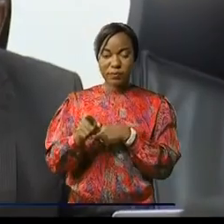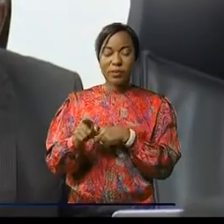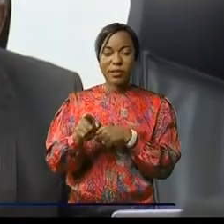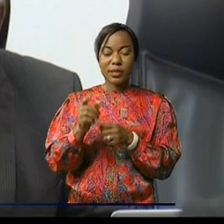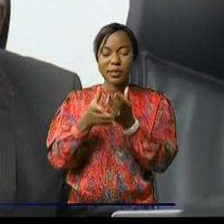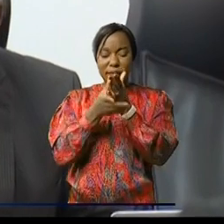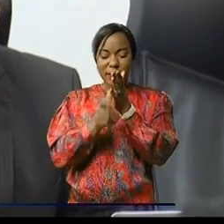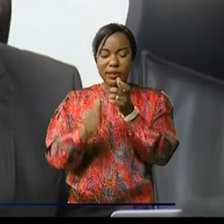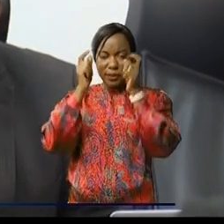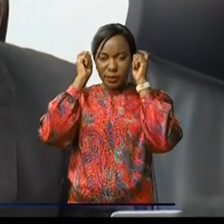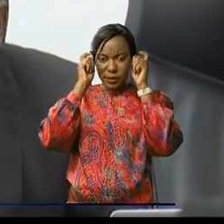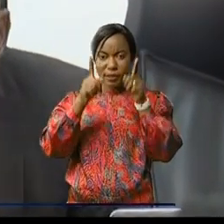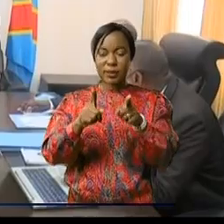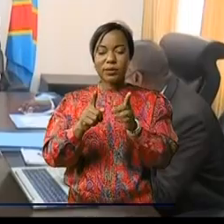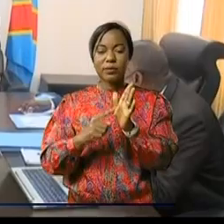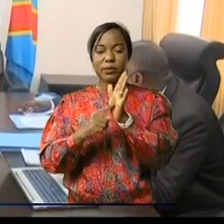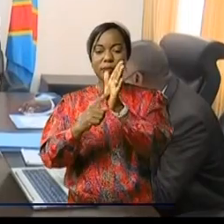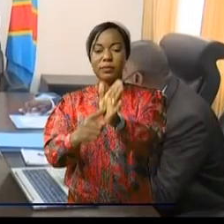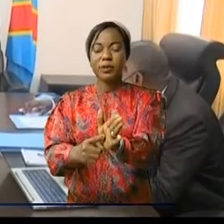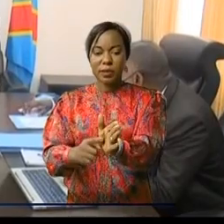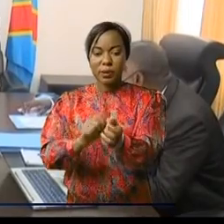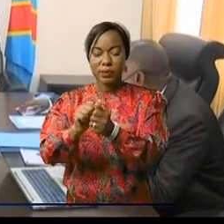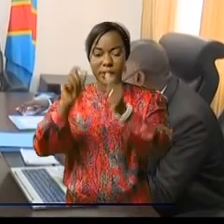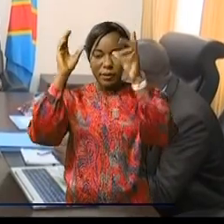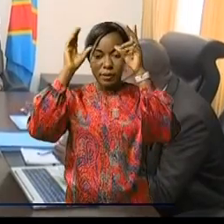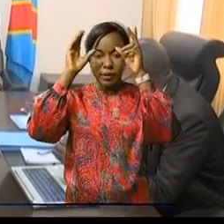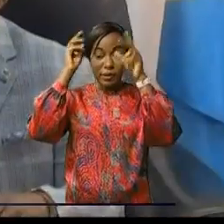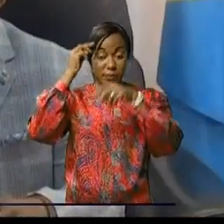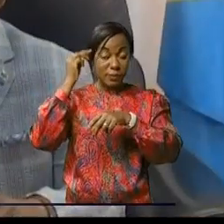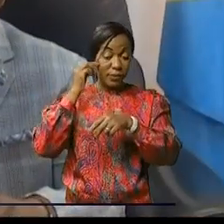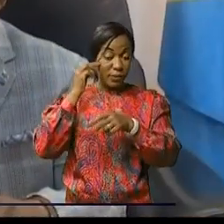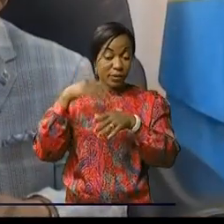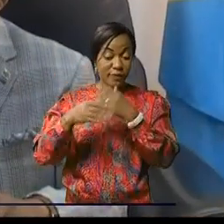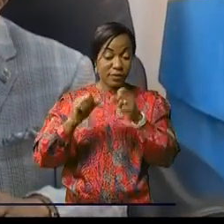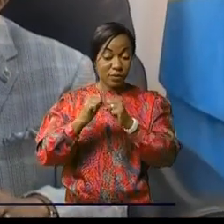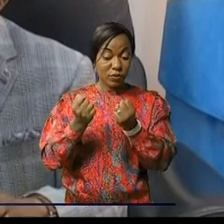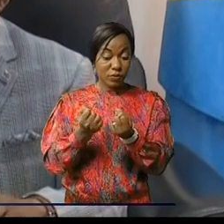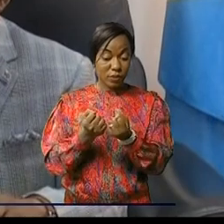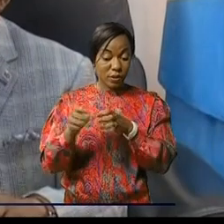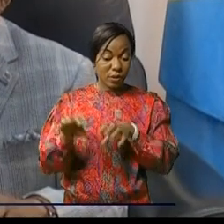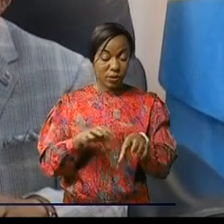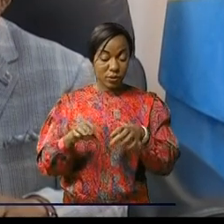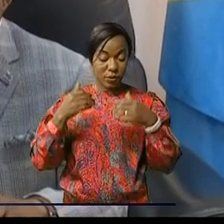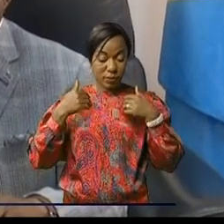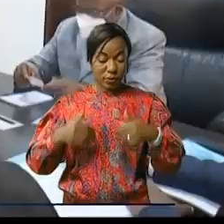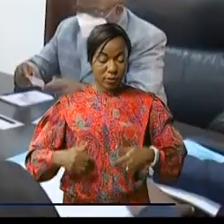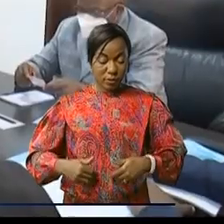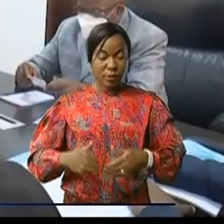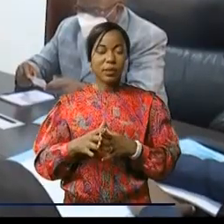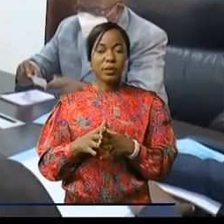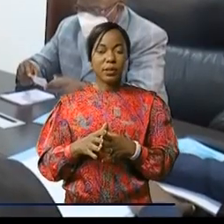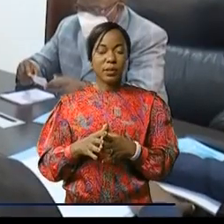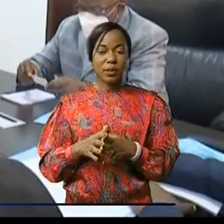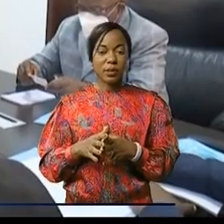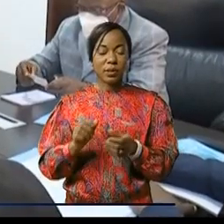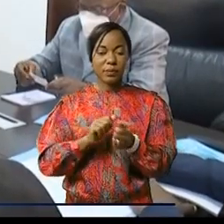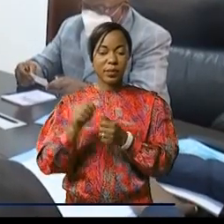qualité de l'éducation présentée au ministre des Affaires sociales, actions humanitaires et solidarité nationale Modeste Moutinga-Moutushaï par la